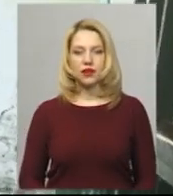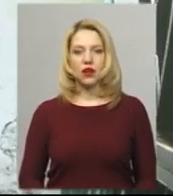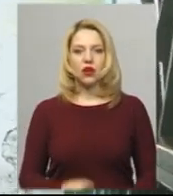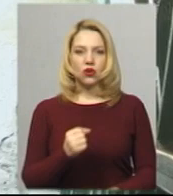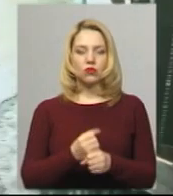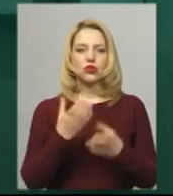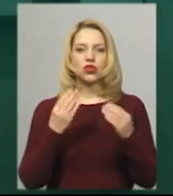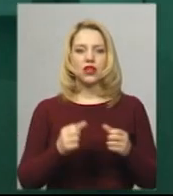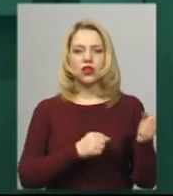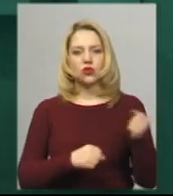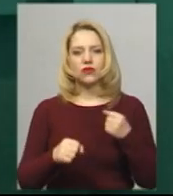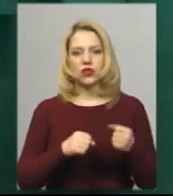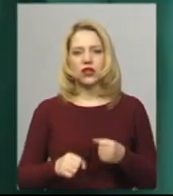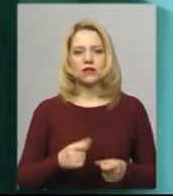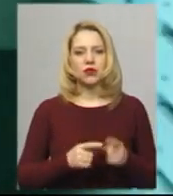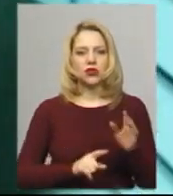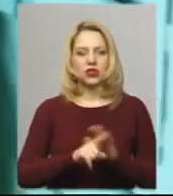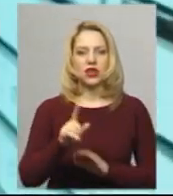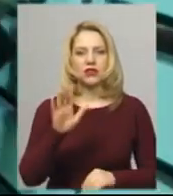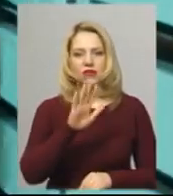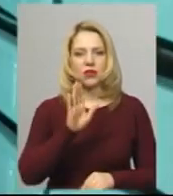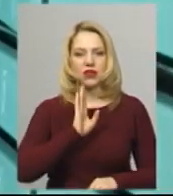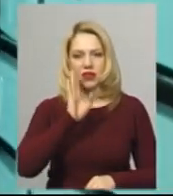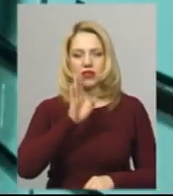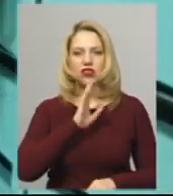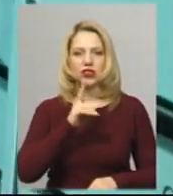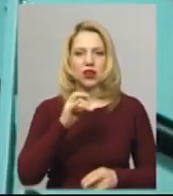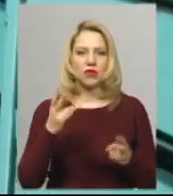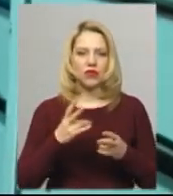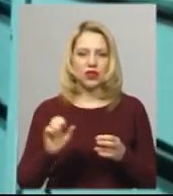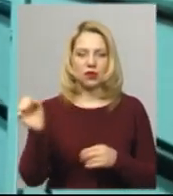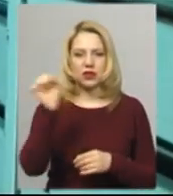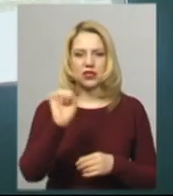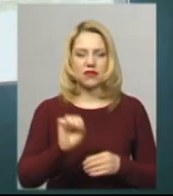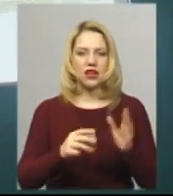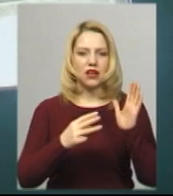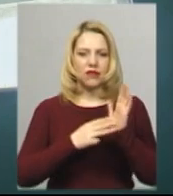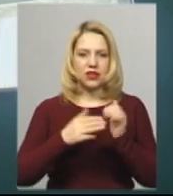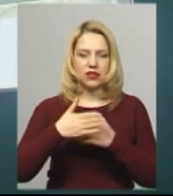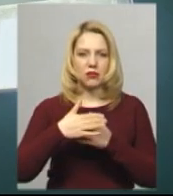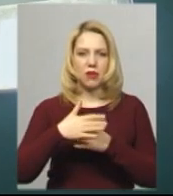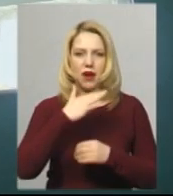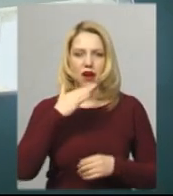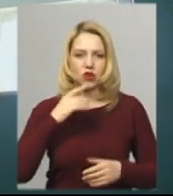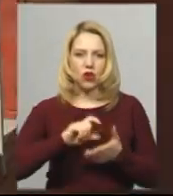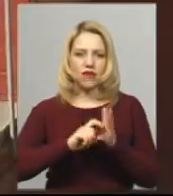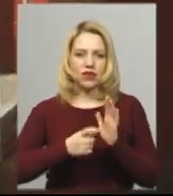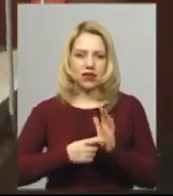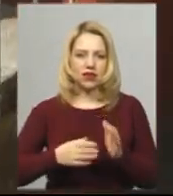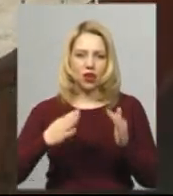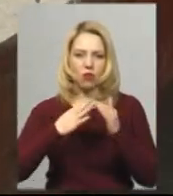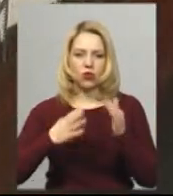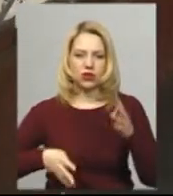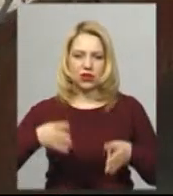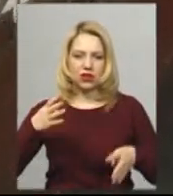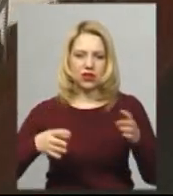Робочий день у двірника «Надія Теслюк» розпочинається о 5-й ранку. Жінка має продезінфікувати 8 під'їздів багатоквартирних будинків. Використовує